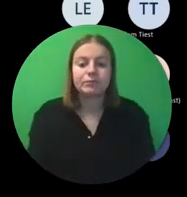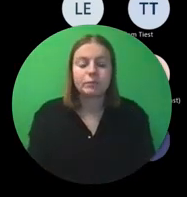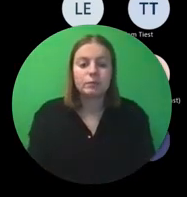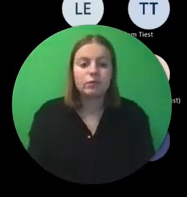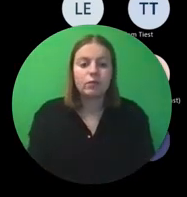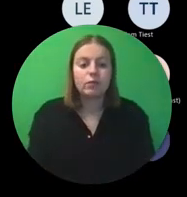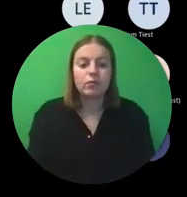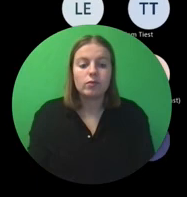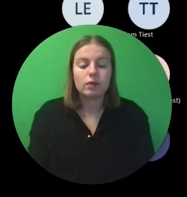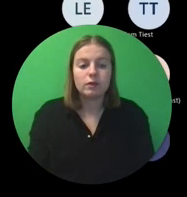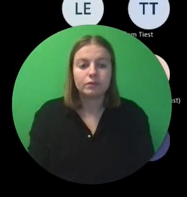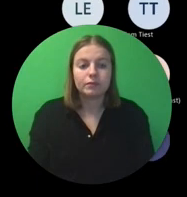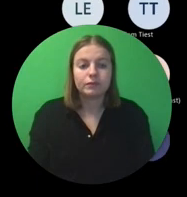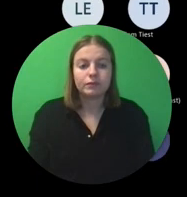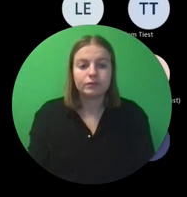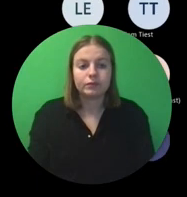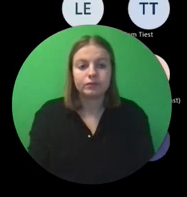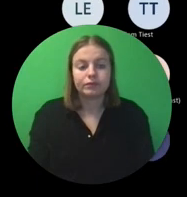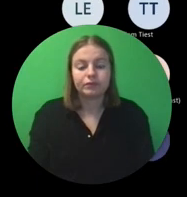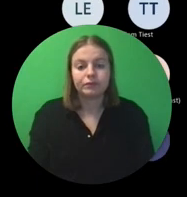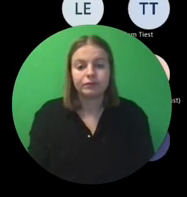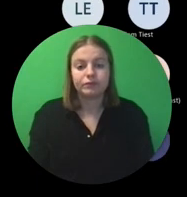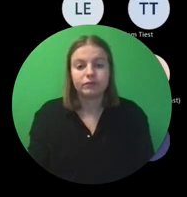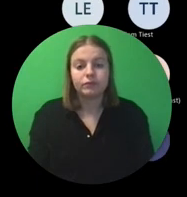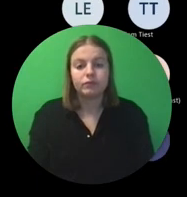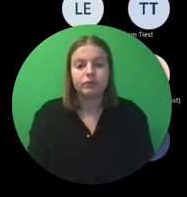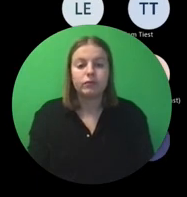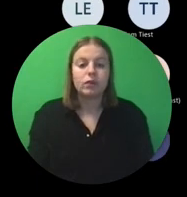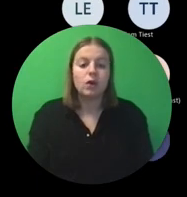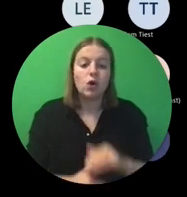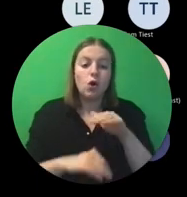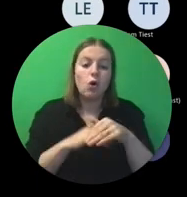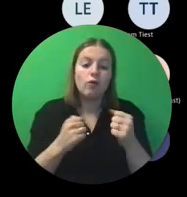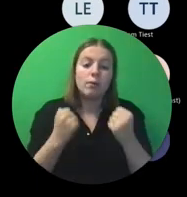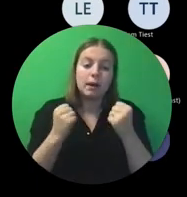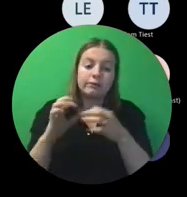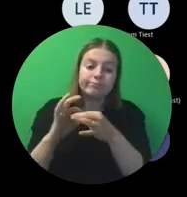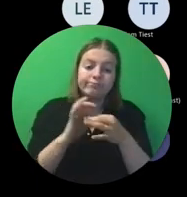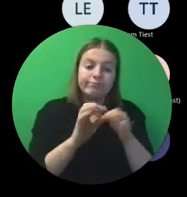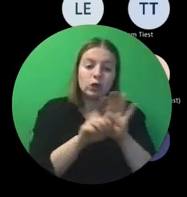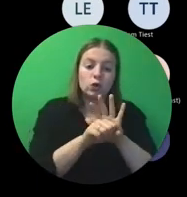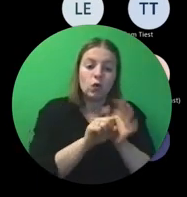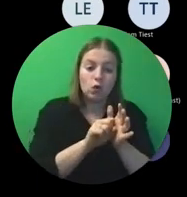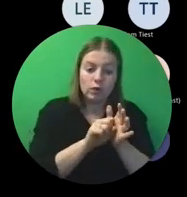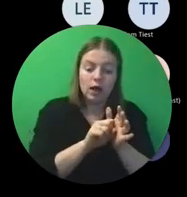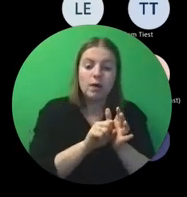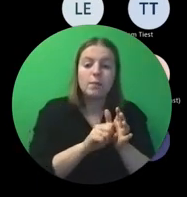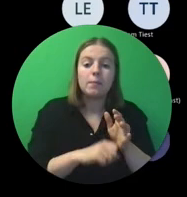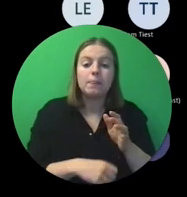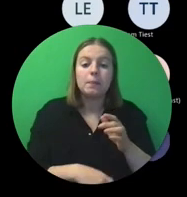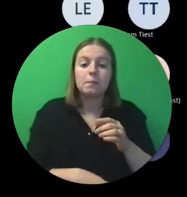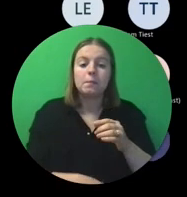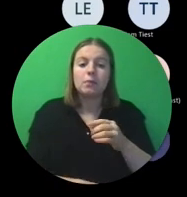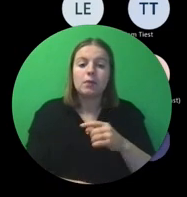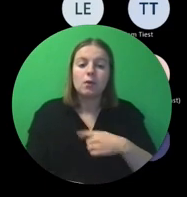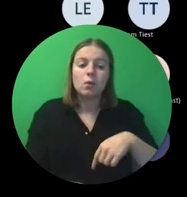Rond heel de force majeure gerelateerd aan corona, werken we nog aan